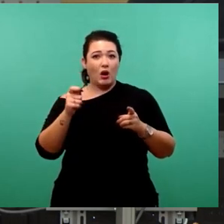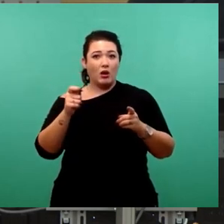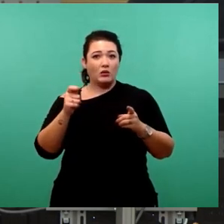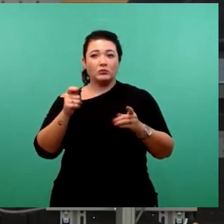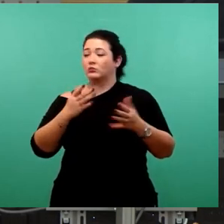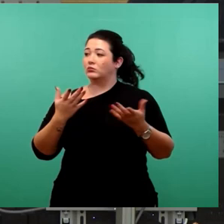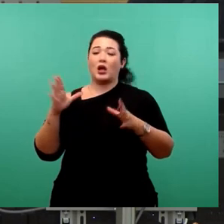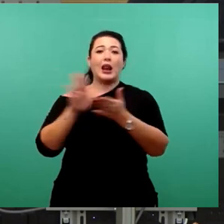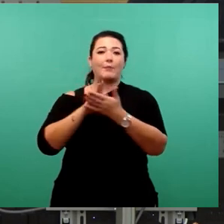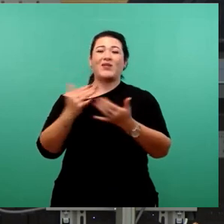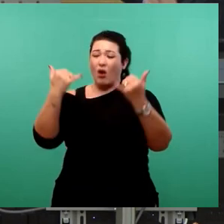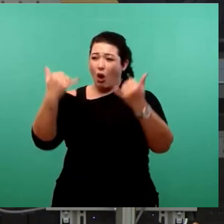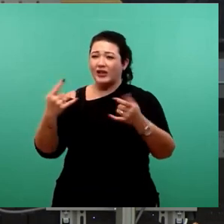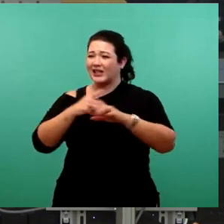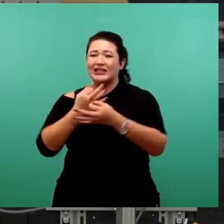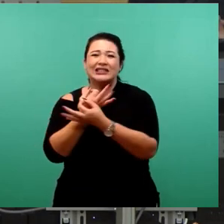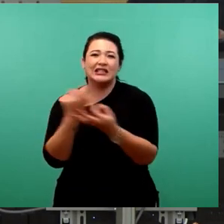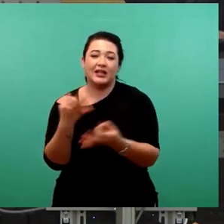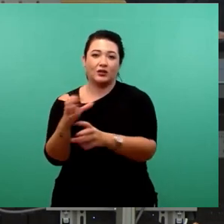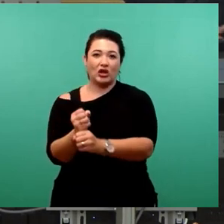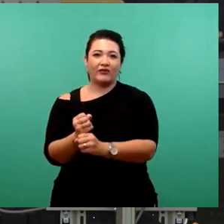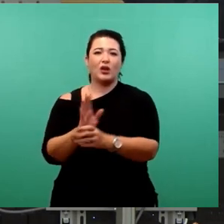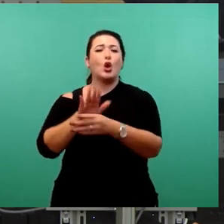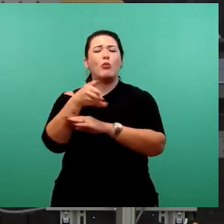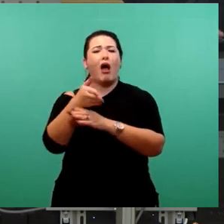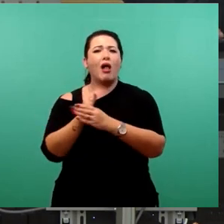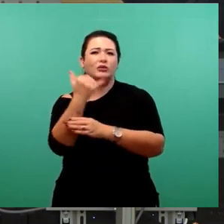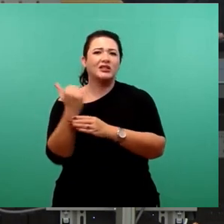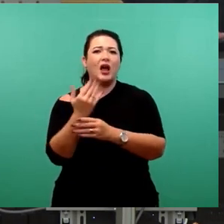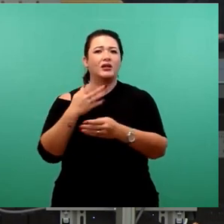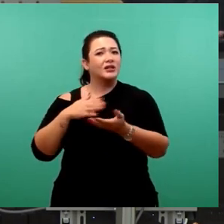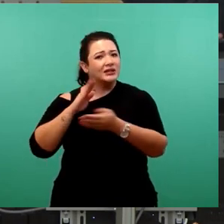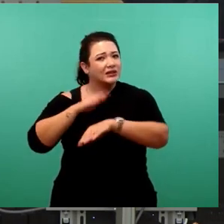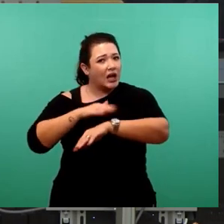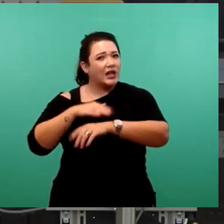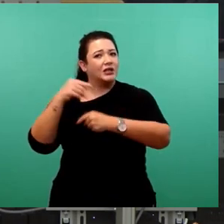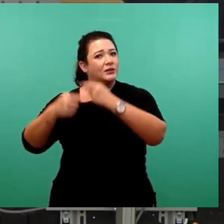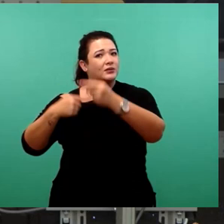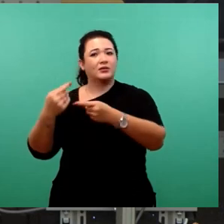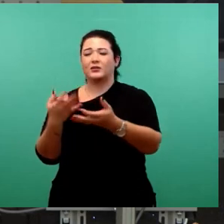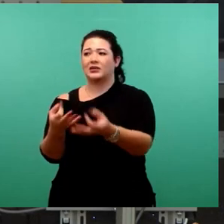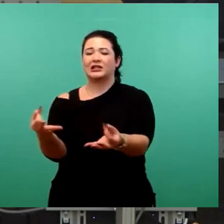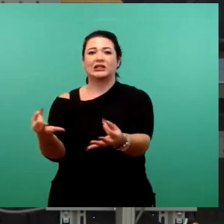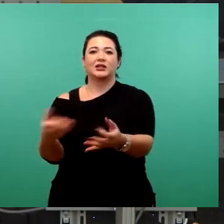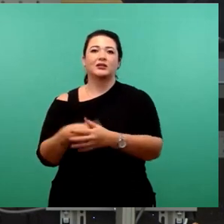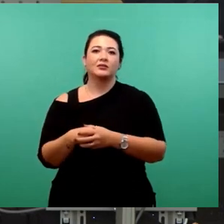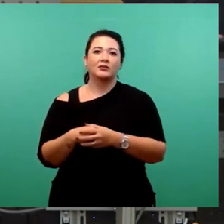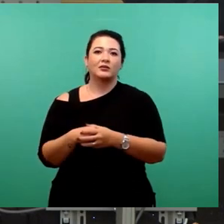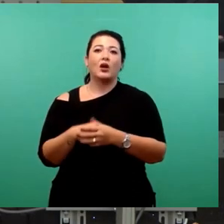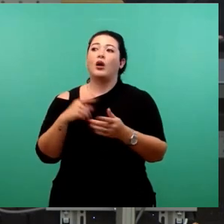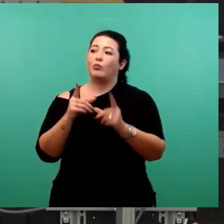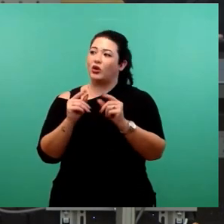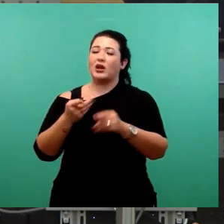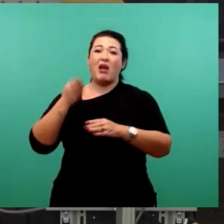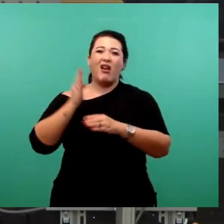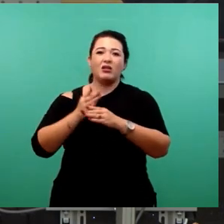Nichts, gar nichts. Nach über einem halben Jahr. Da kann auch ich nur feststellen. Am Ende ging es eben doch nur darum,